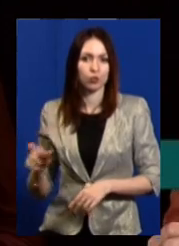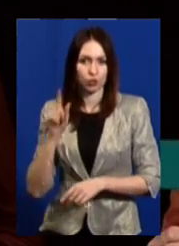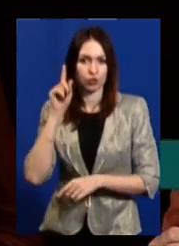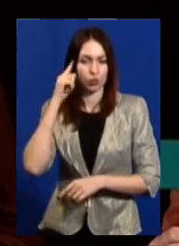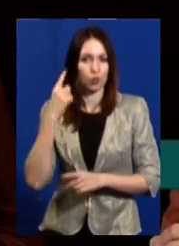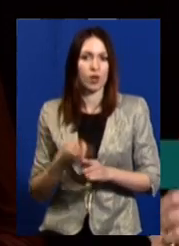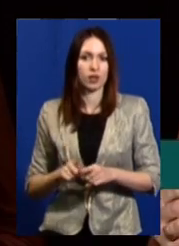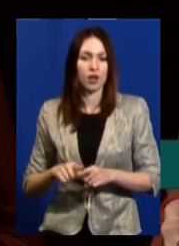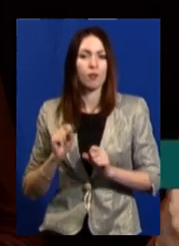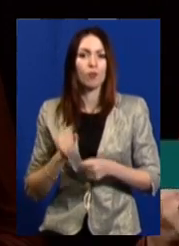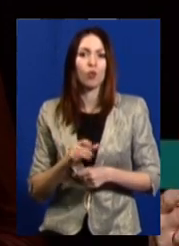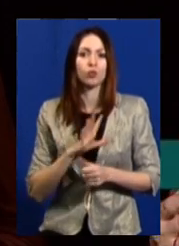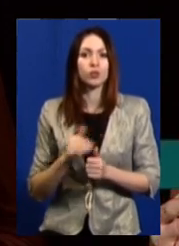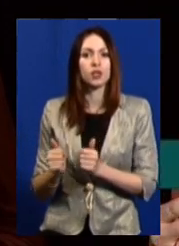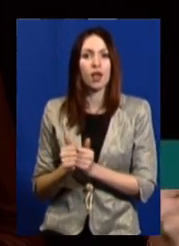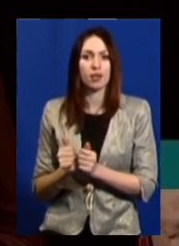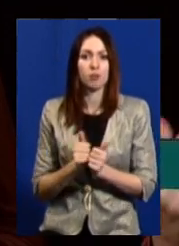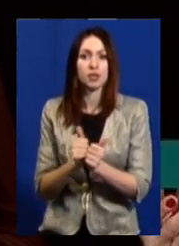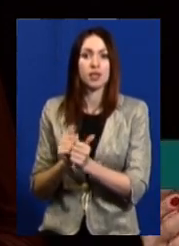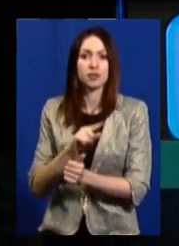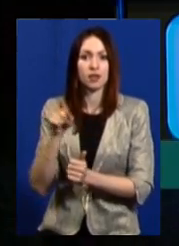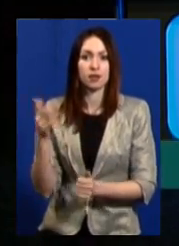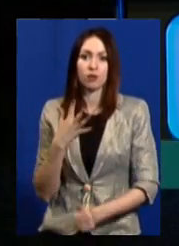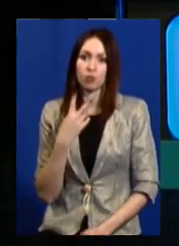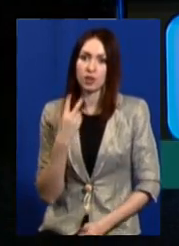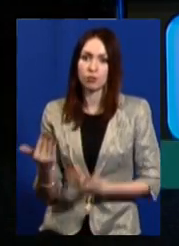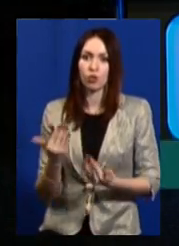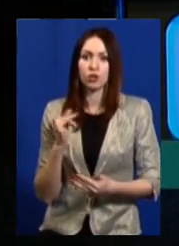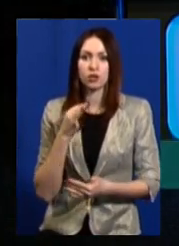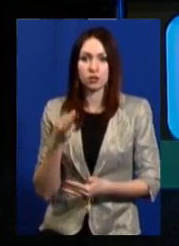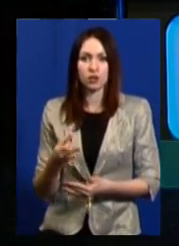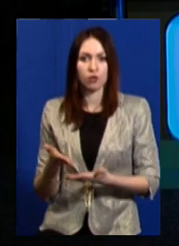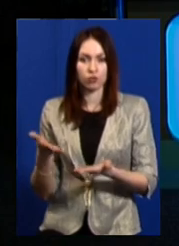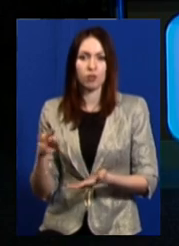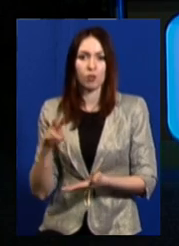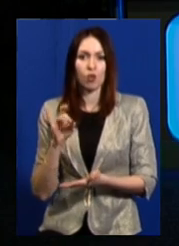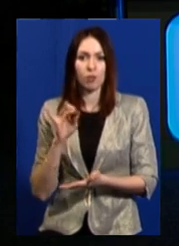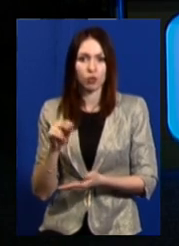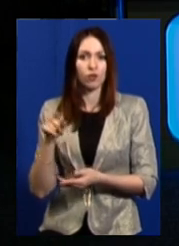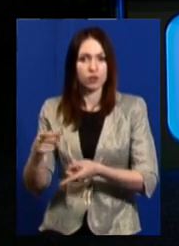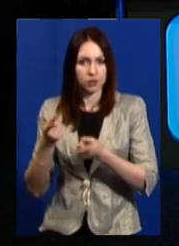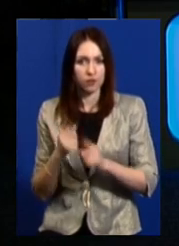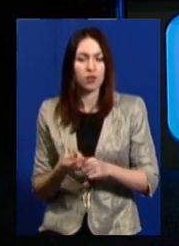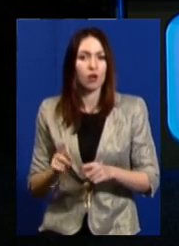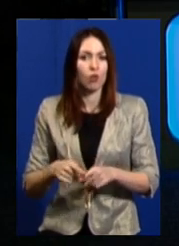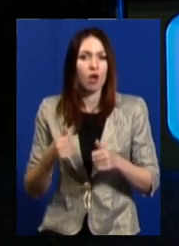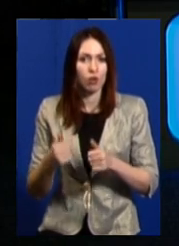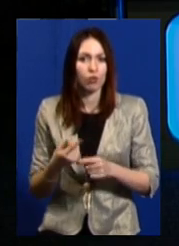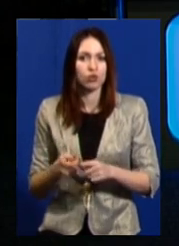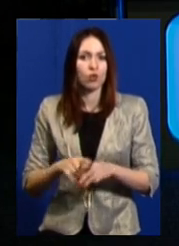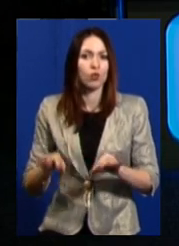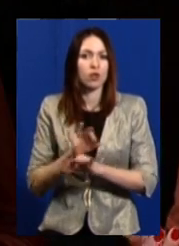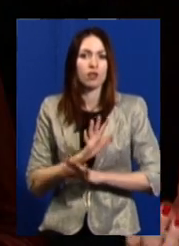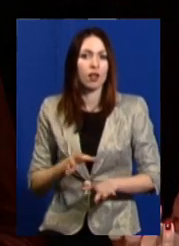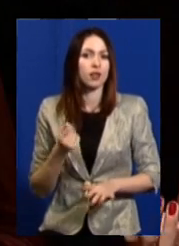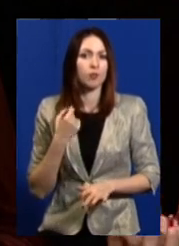поруч сусіди, які подивляться і скажуть, Боже, Микола Петрович, він насправді такий гарний, він насправді ніколи